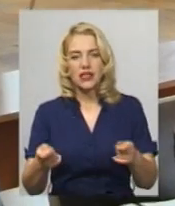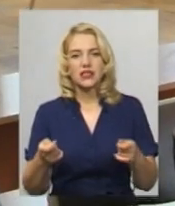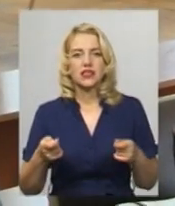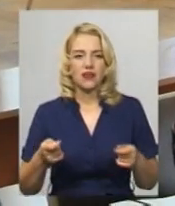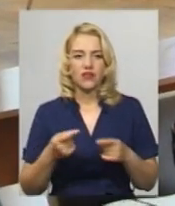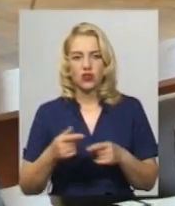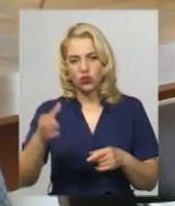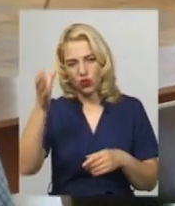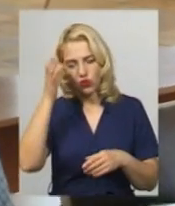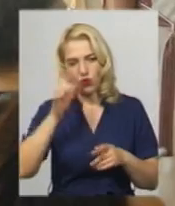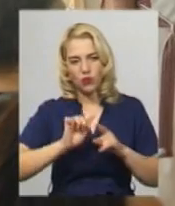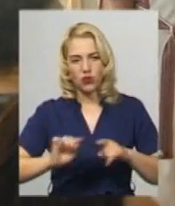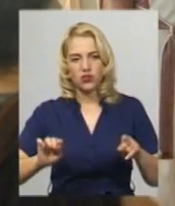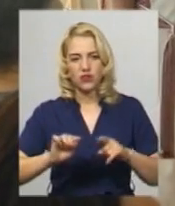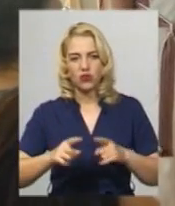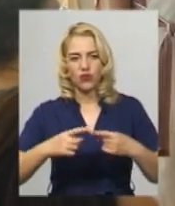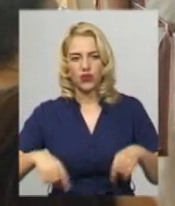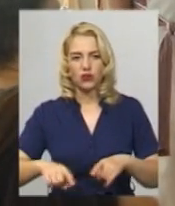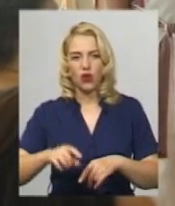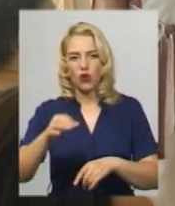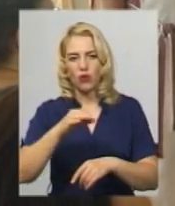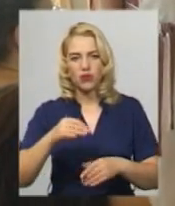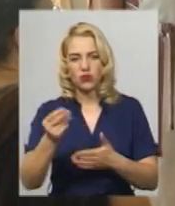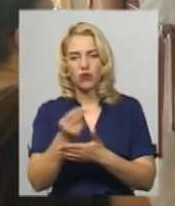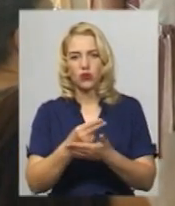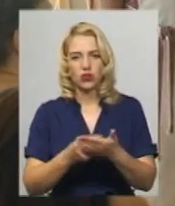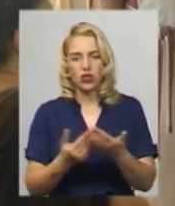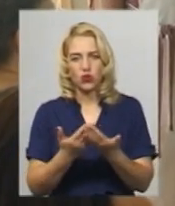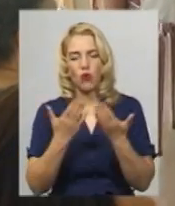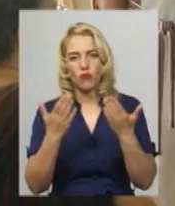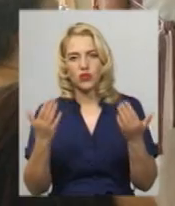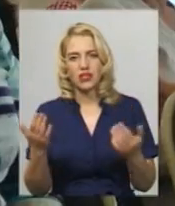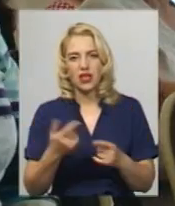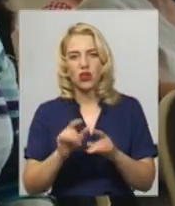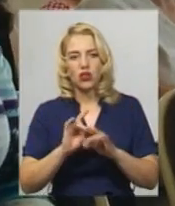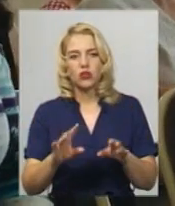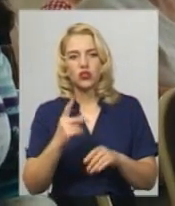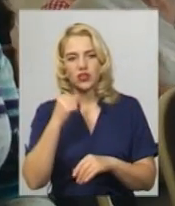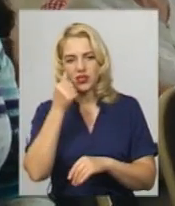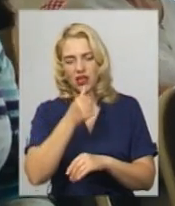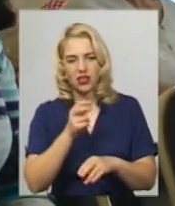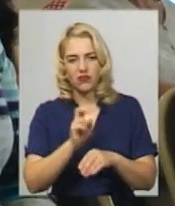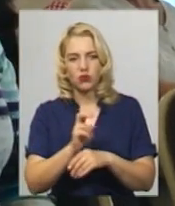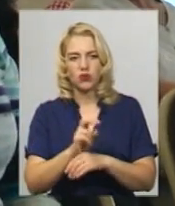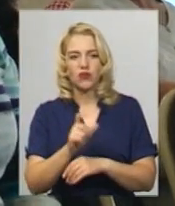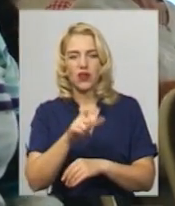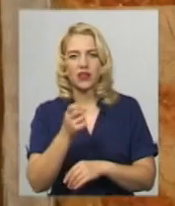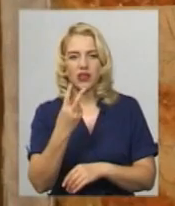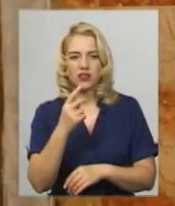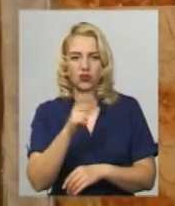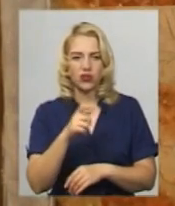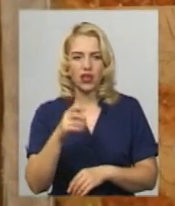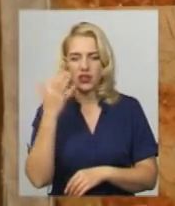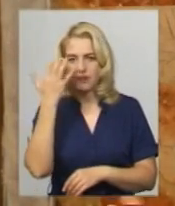науково-просвітницького відділу Хмельницького обласного художнього музею Світлана Шимчук розповідає, що за рік відвідують музей до 20 осіб з вадами зору.